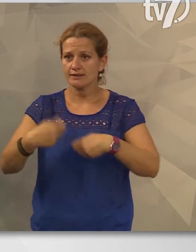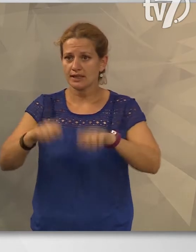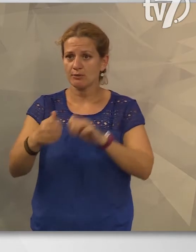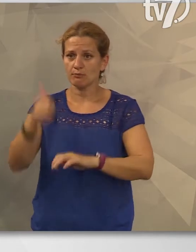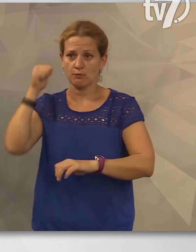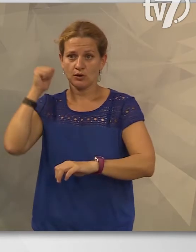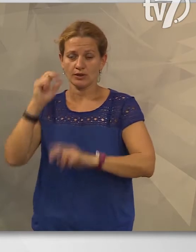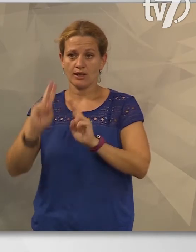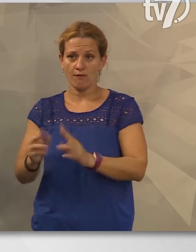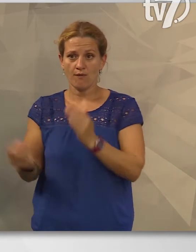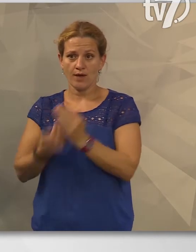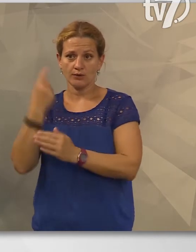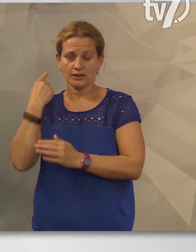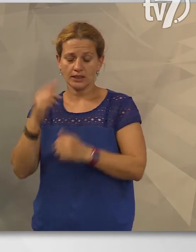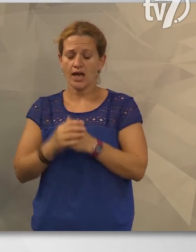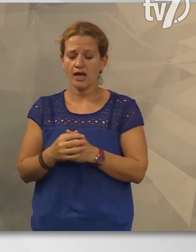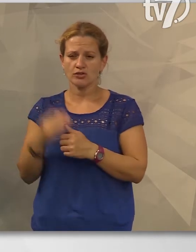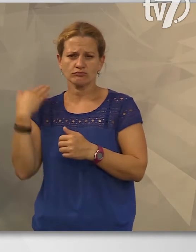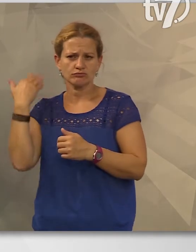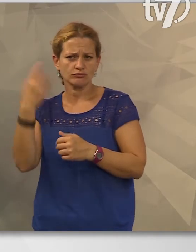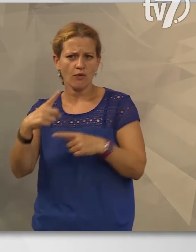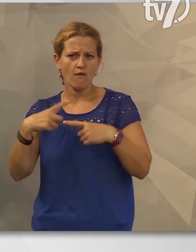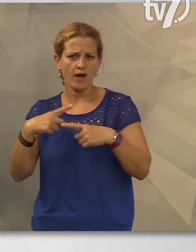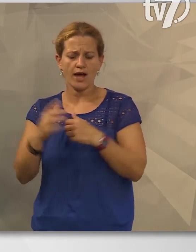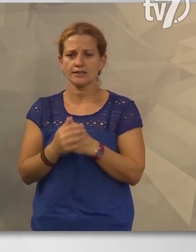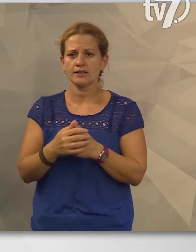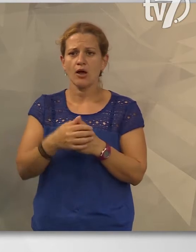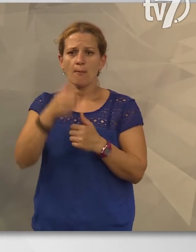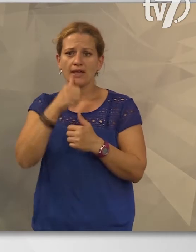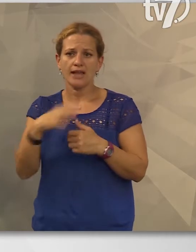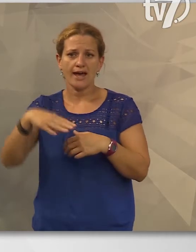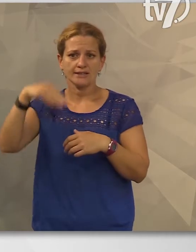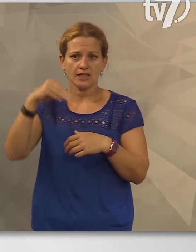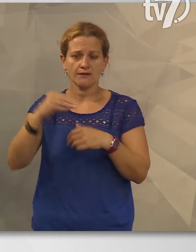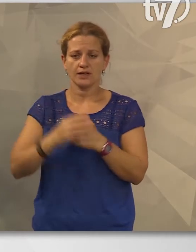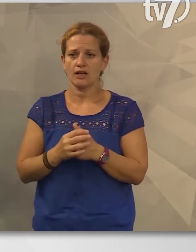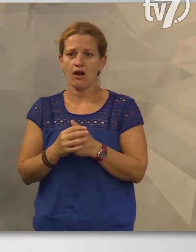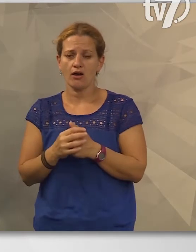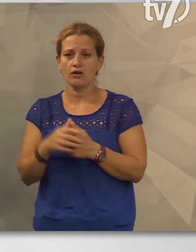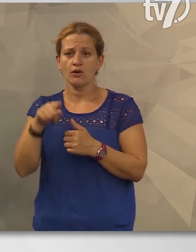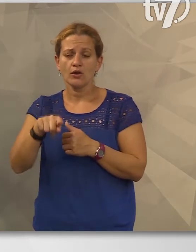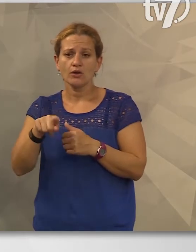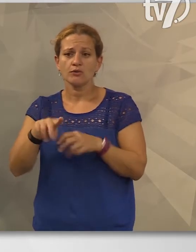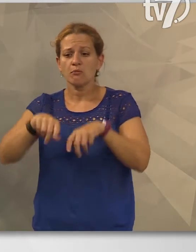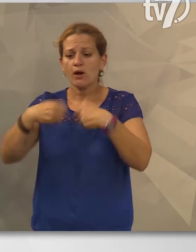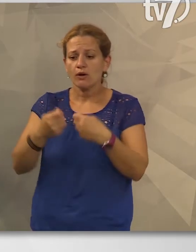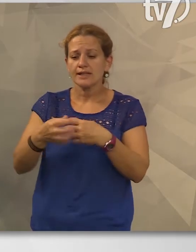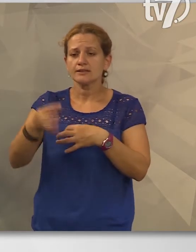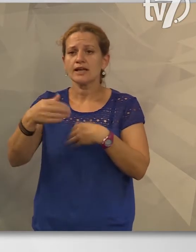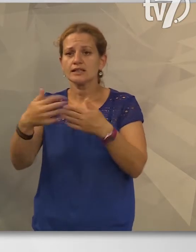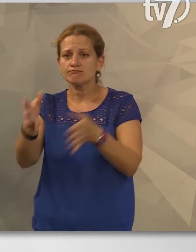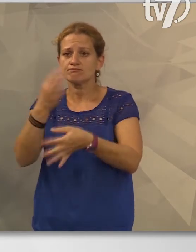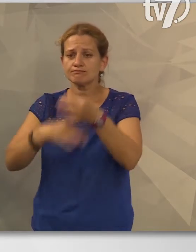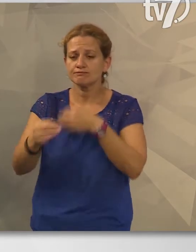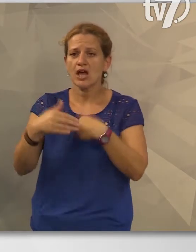mögöttem a felújítása. Ez nagyon hosszú ideje várt ez a Petneházi villa. Egyakorlatilag itt megoldottuk a nyilázzárók,